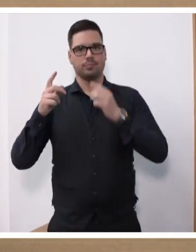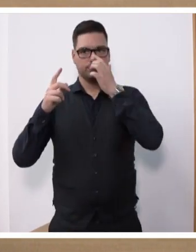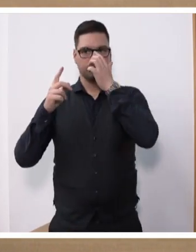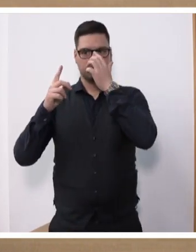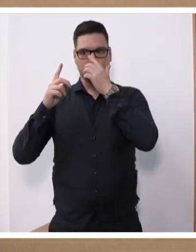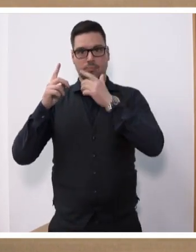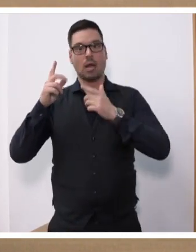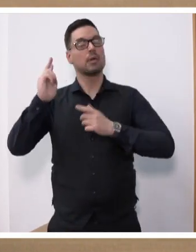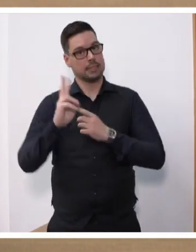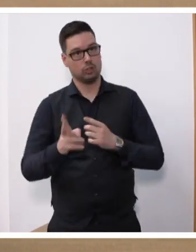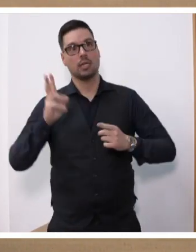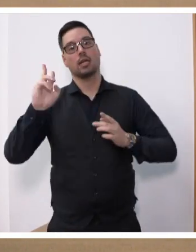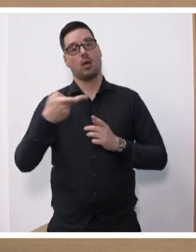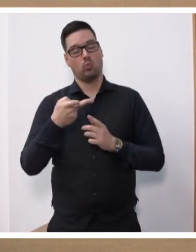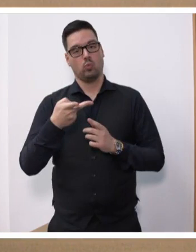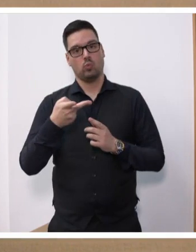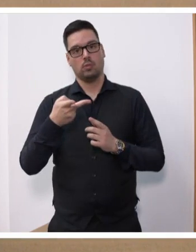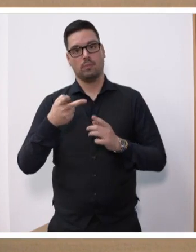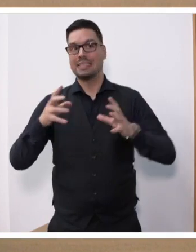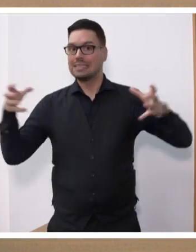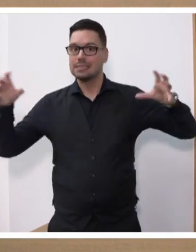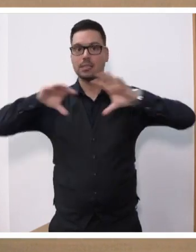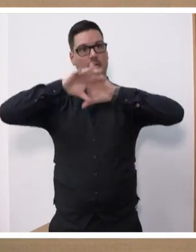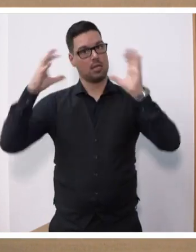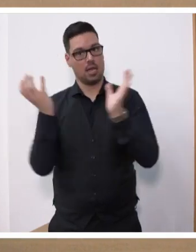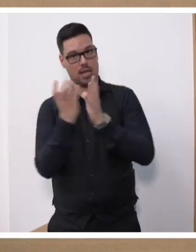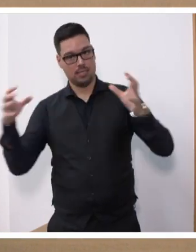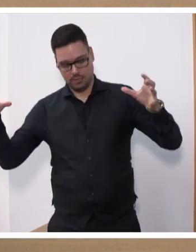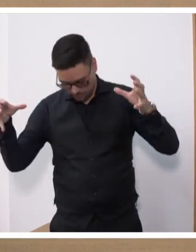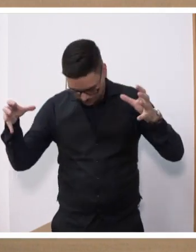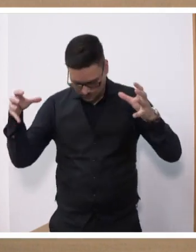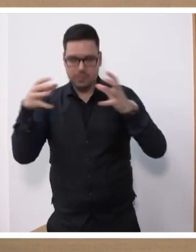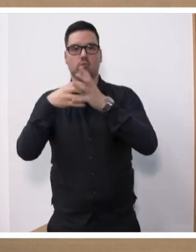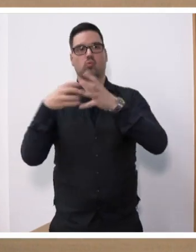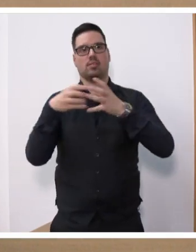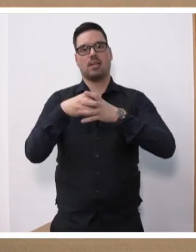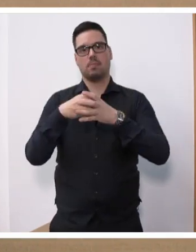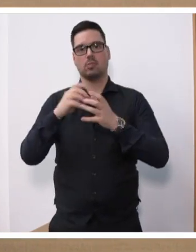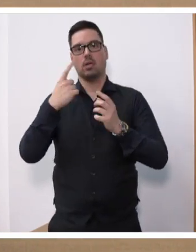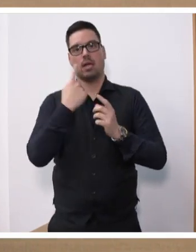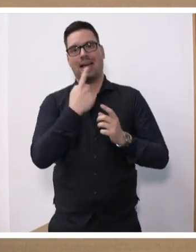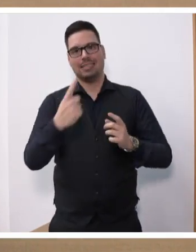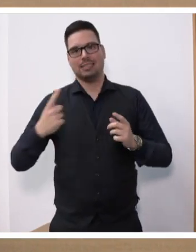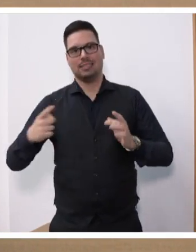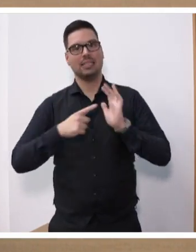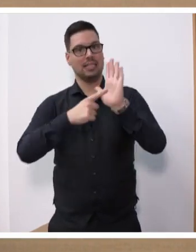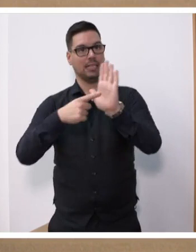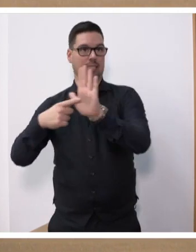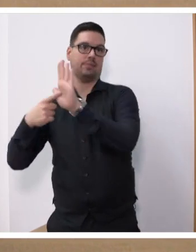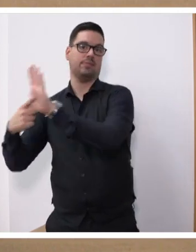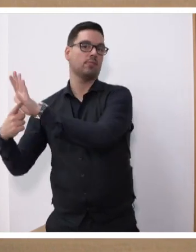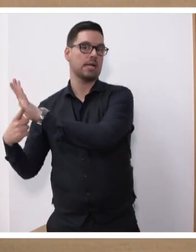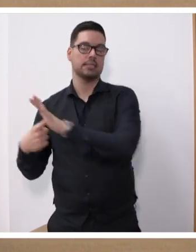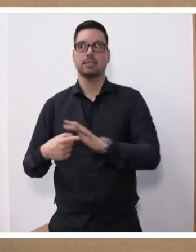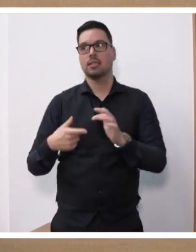Richtig ist aber auch, dass wir uns alle zusammen, und ich möchte die Gelegenheit nutzen, um nur einzelne Hinweise dazu zu geben, die Frage